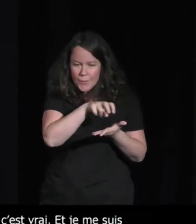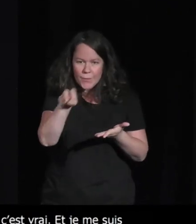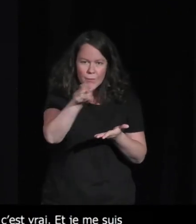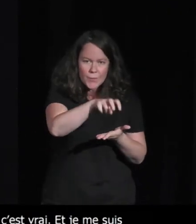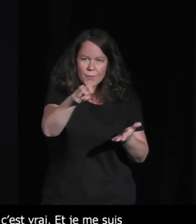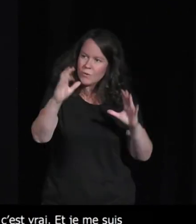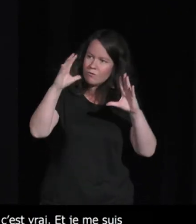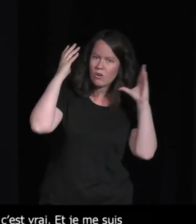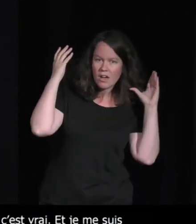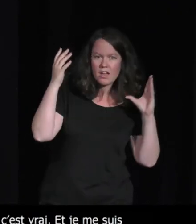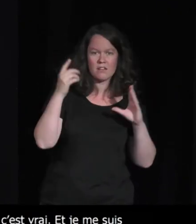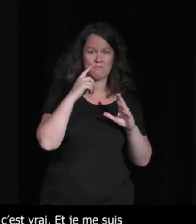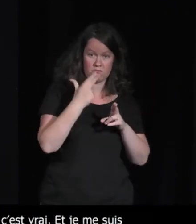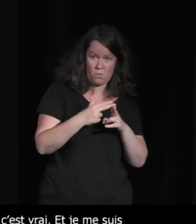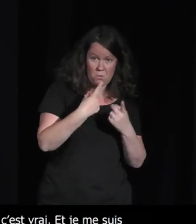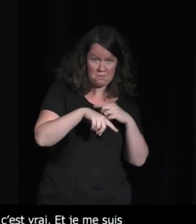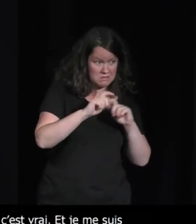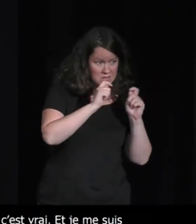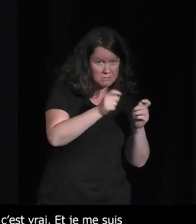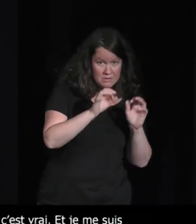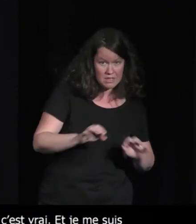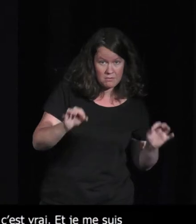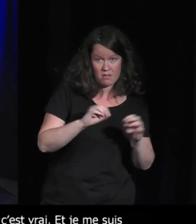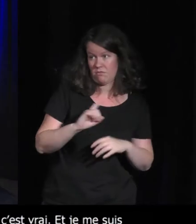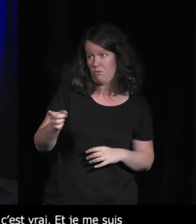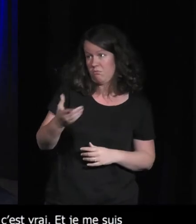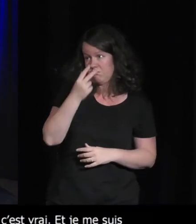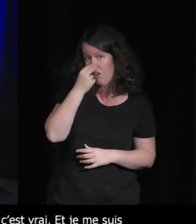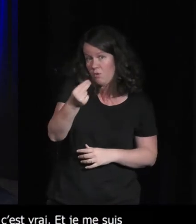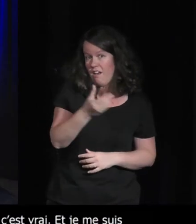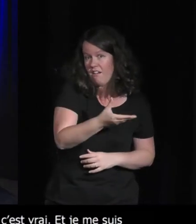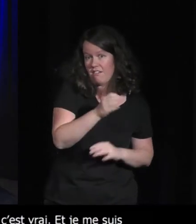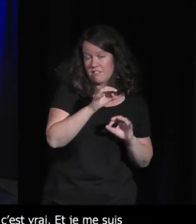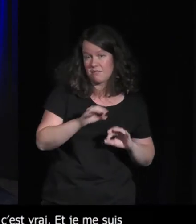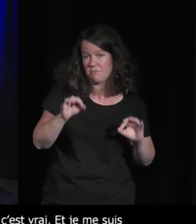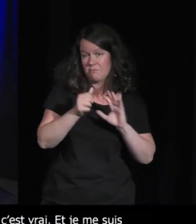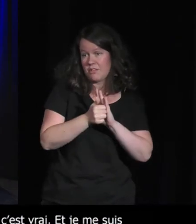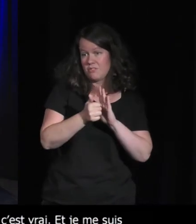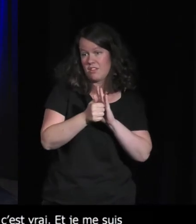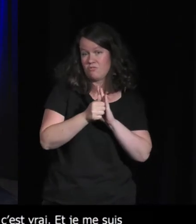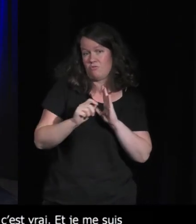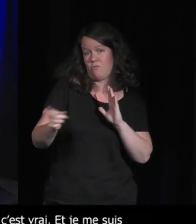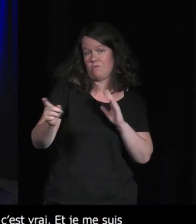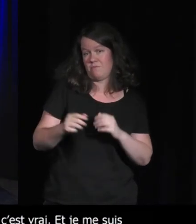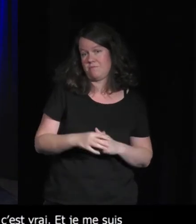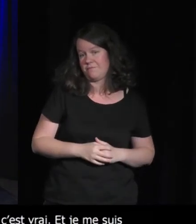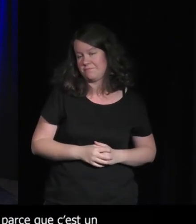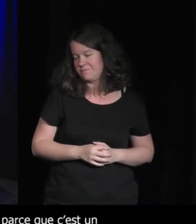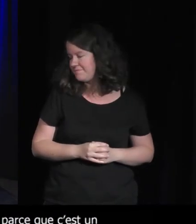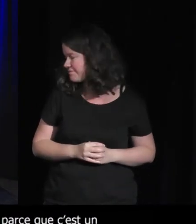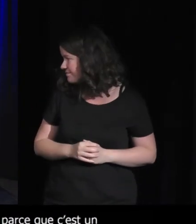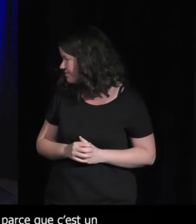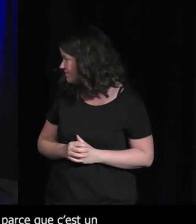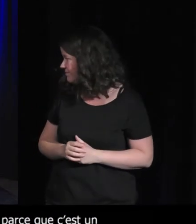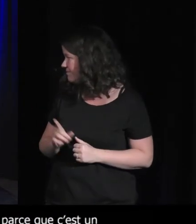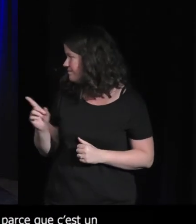et pourquoi il n pas de nom ce renard parce que c'est juste un renard en fait c'est pas le personnage du jeu en fait c'est pas le personnage du jeu réellement on est dans